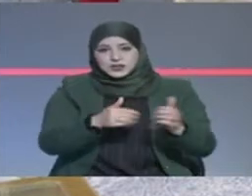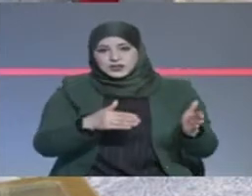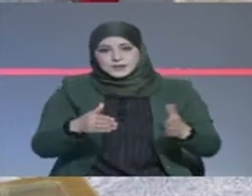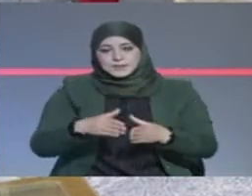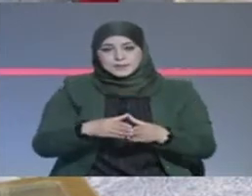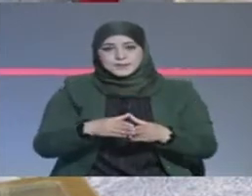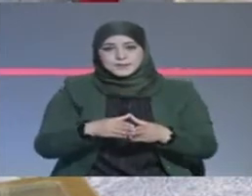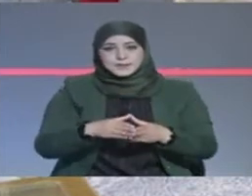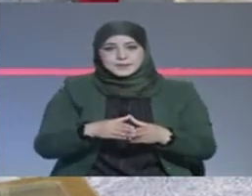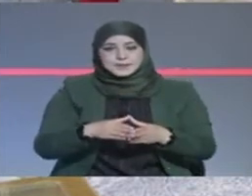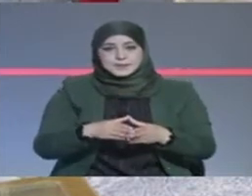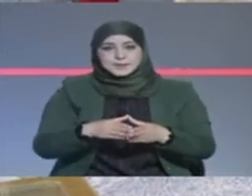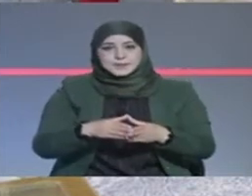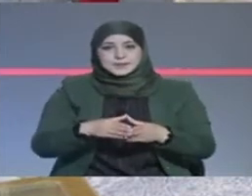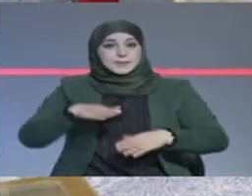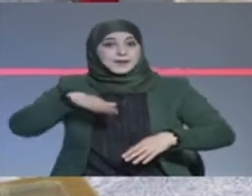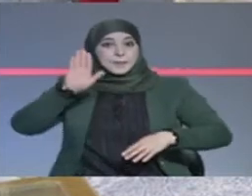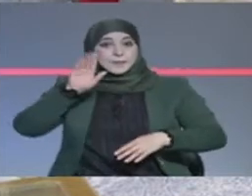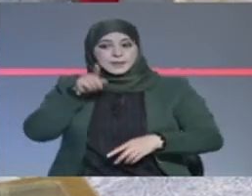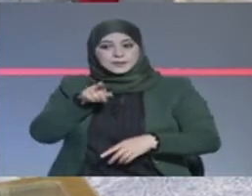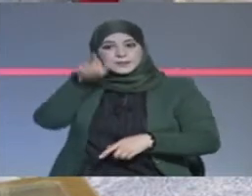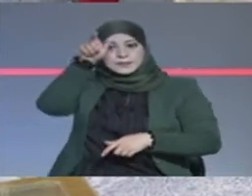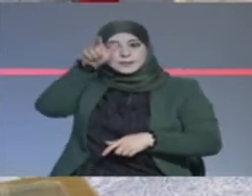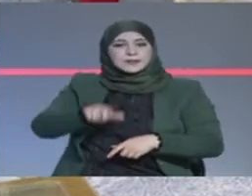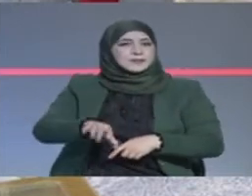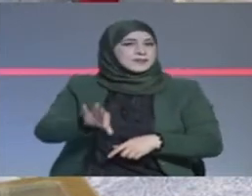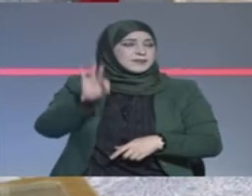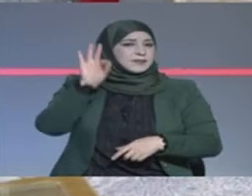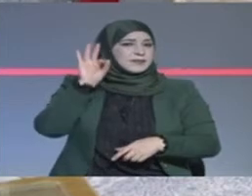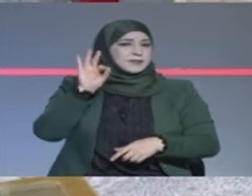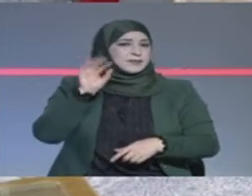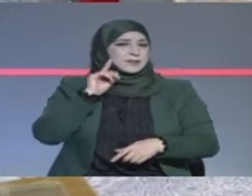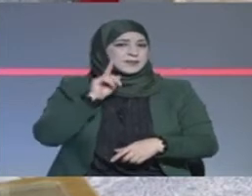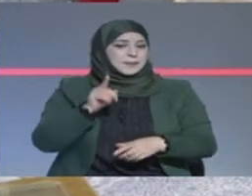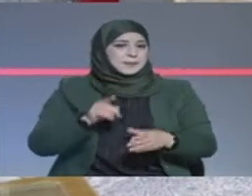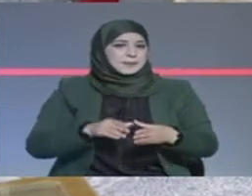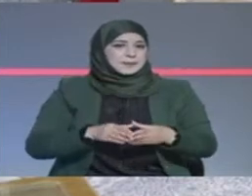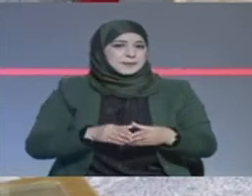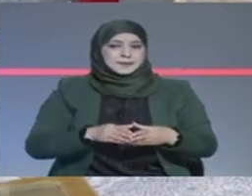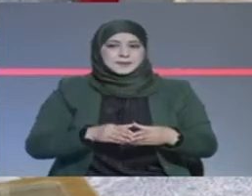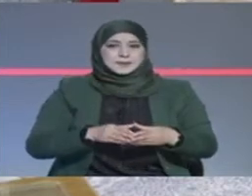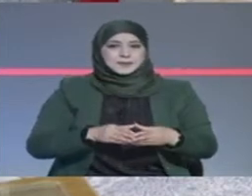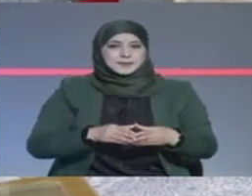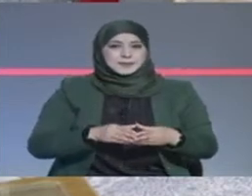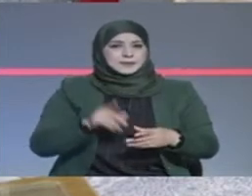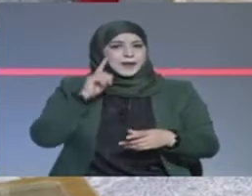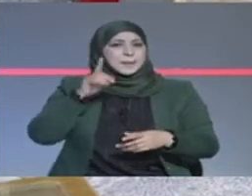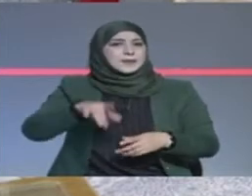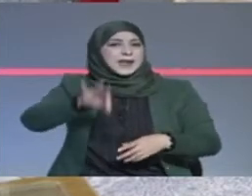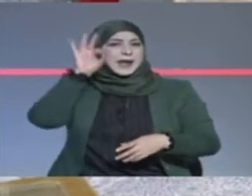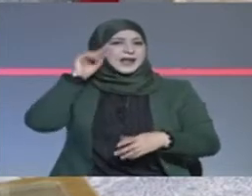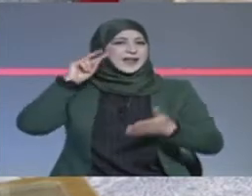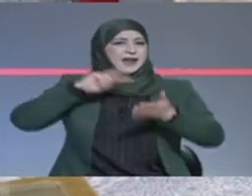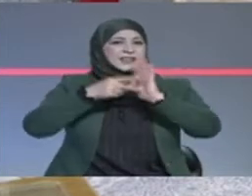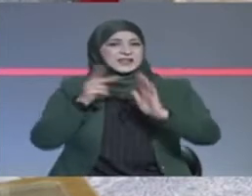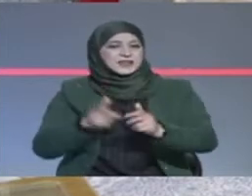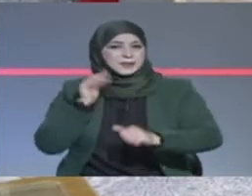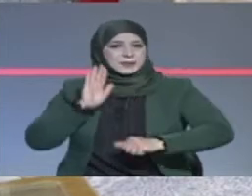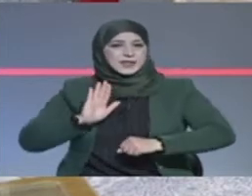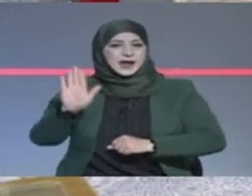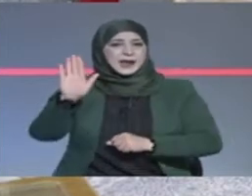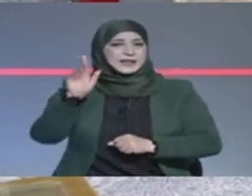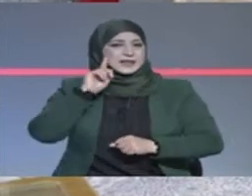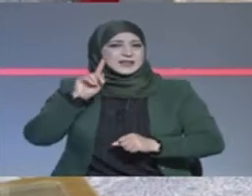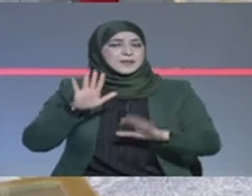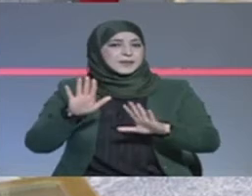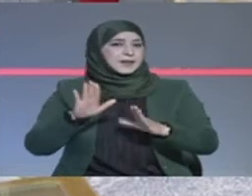أما من اختار النفاق والتنون لكل الألوان حسب الظروف